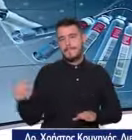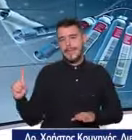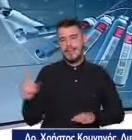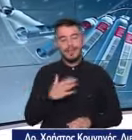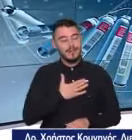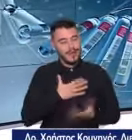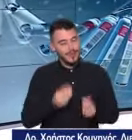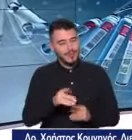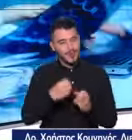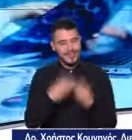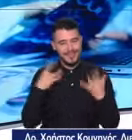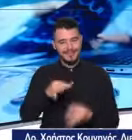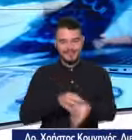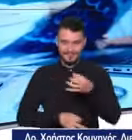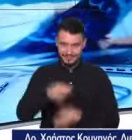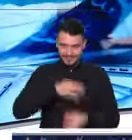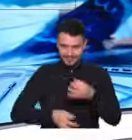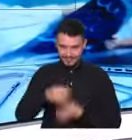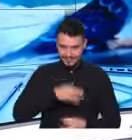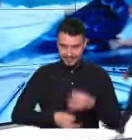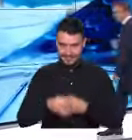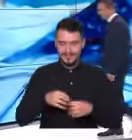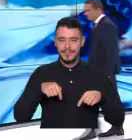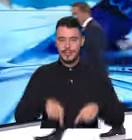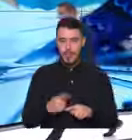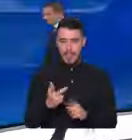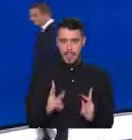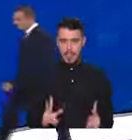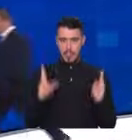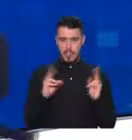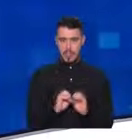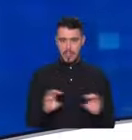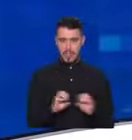Να είστε καλά. Ευχαριστώ πάρα πολύ ειλικρινά. Πάμε στο πολύ μικρό διάλειμμά μας. Στα 20 δευτερόλεπτα.